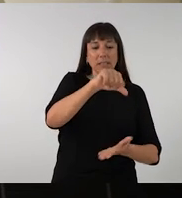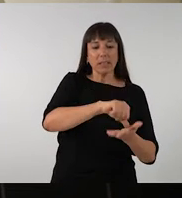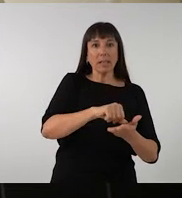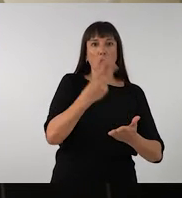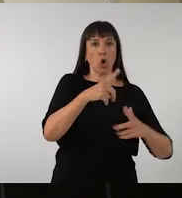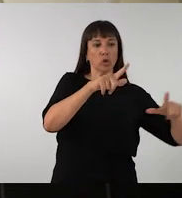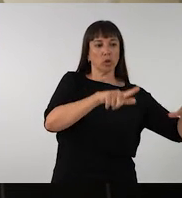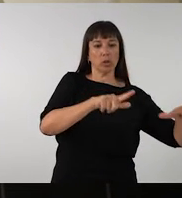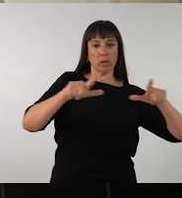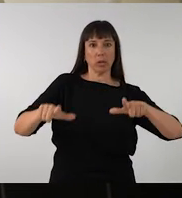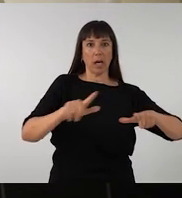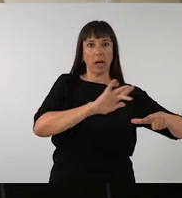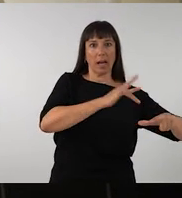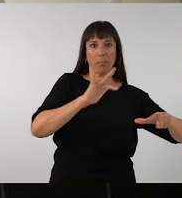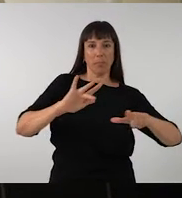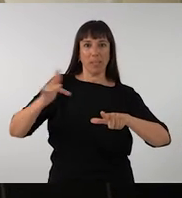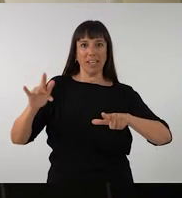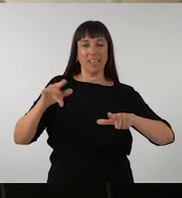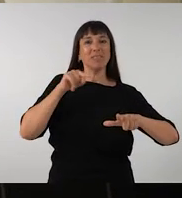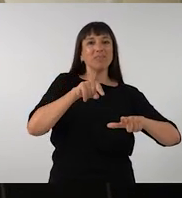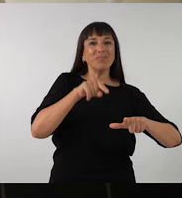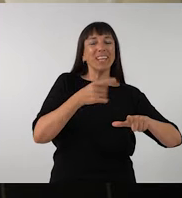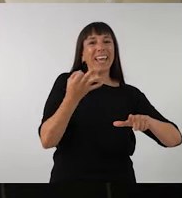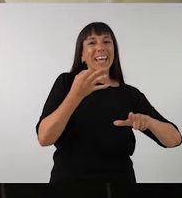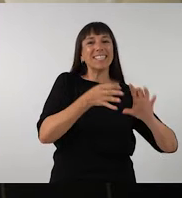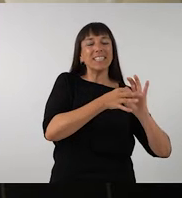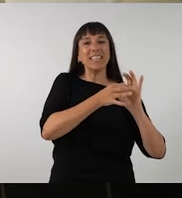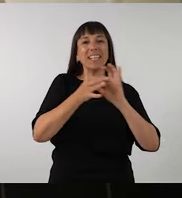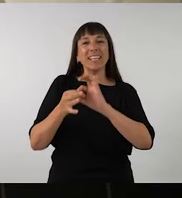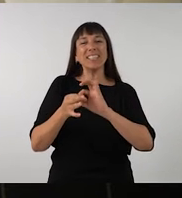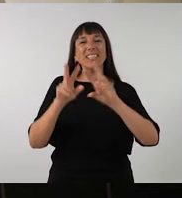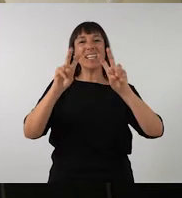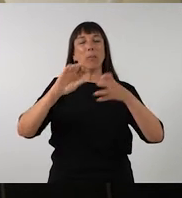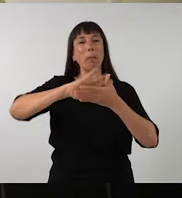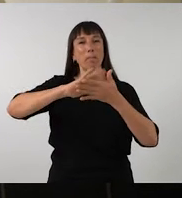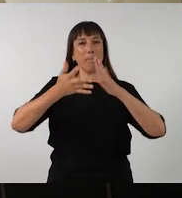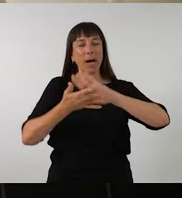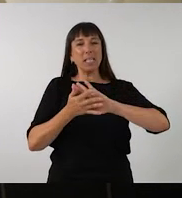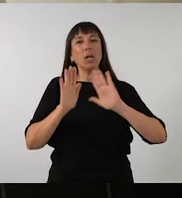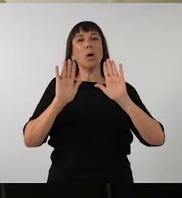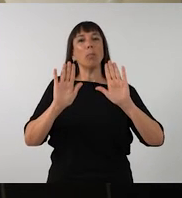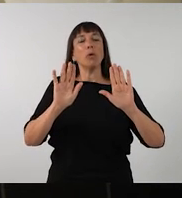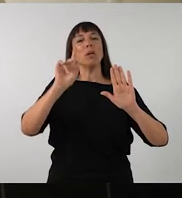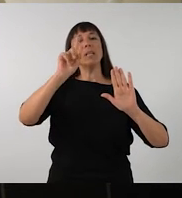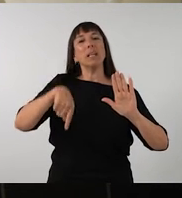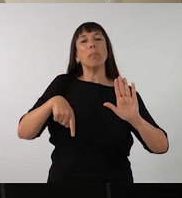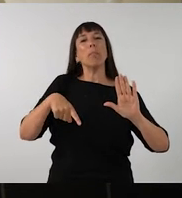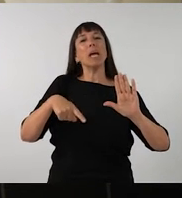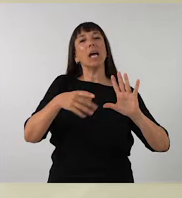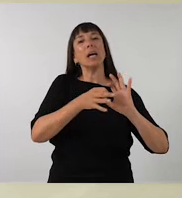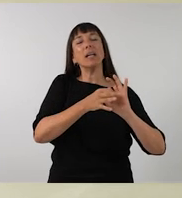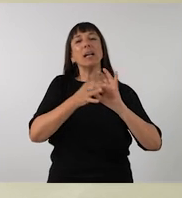aquí en aquest espai central hi ha dues vitrines que tenen relació una mica amb les mans